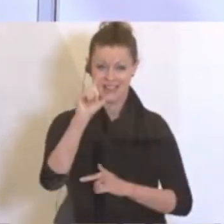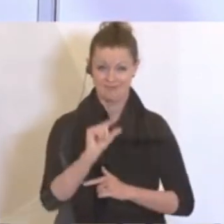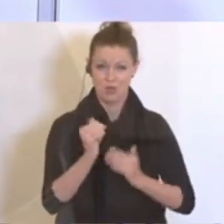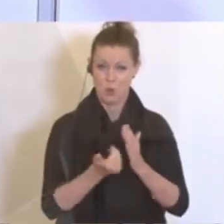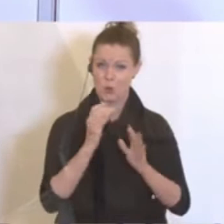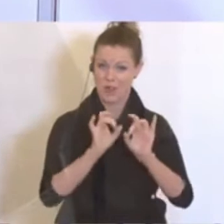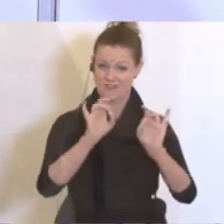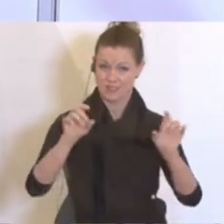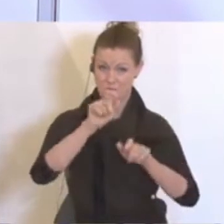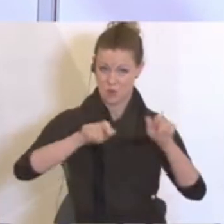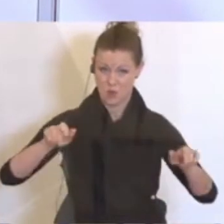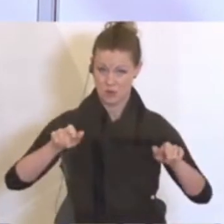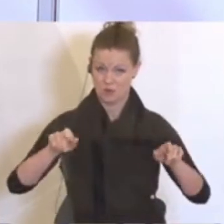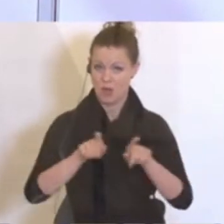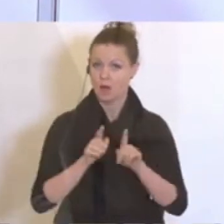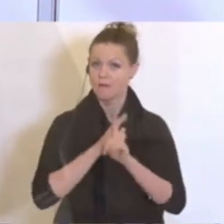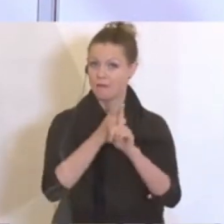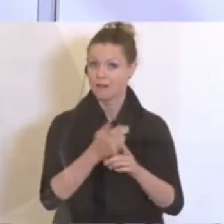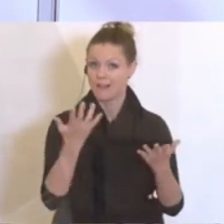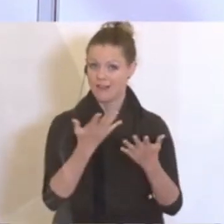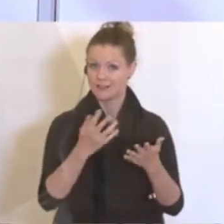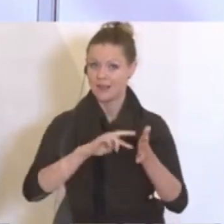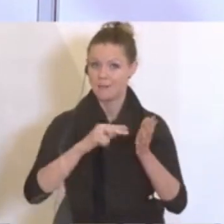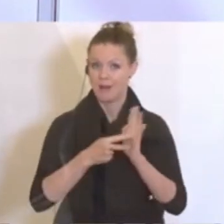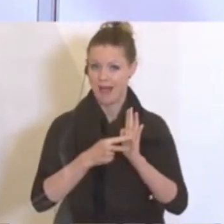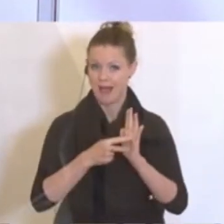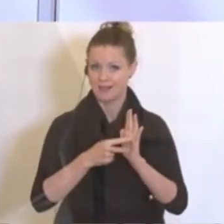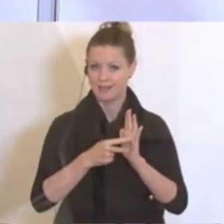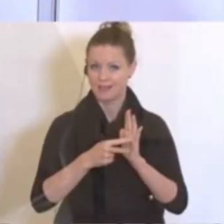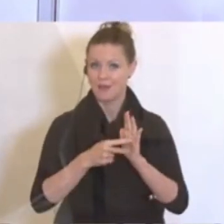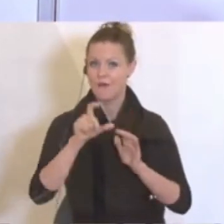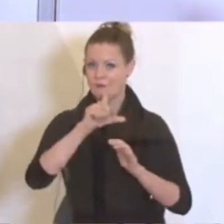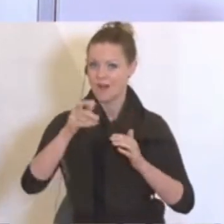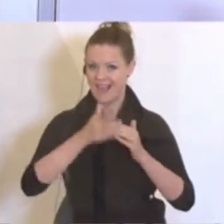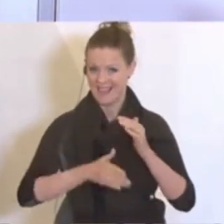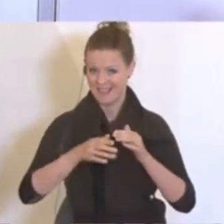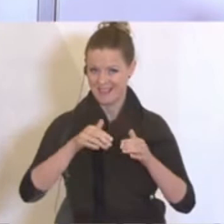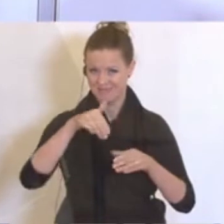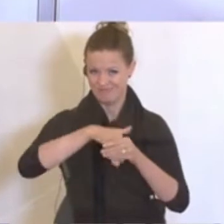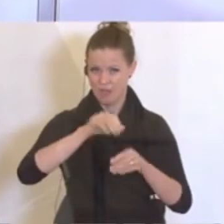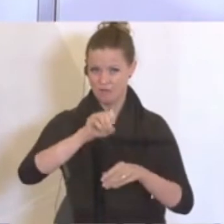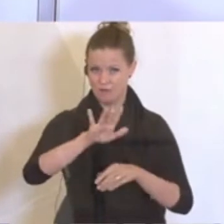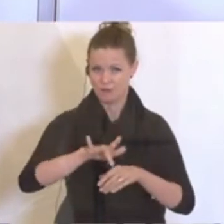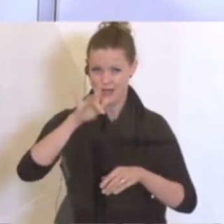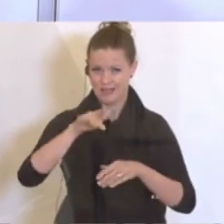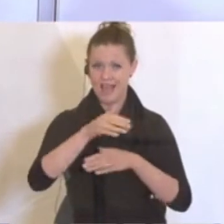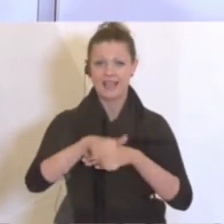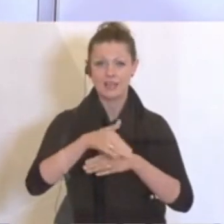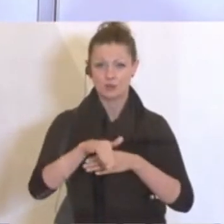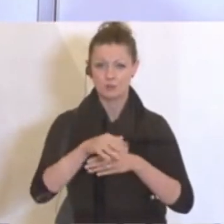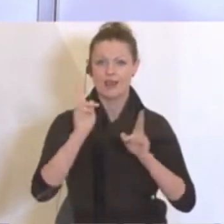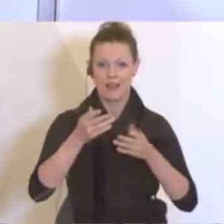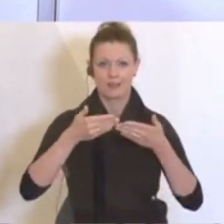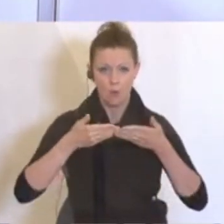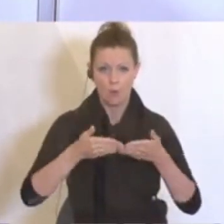Neuinfizierten dazu führt, dass wir wie geplant Ende dieser Woche, nämlich am 15. Mai, die Gastronomie in Österreich